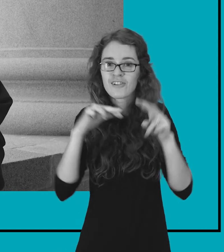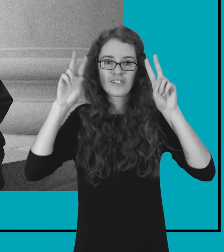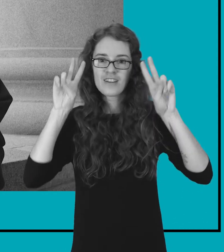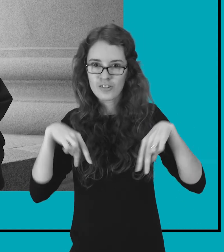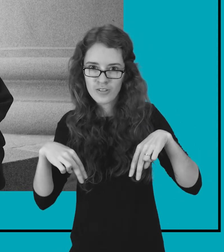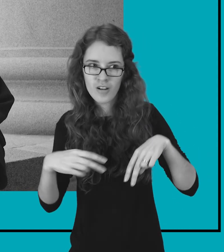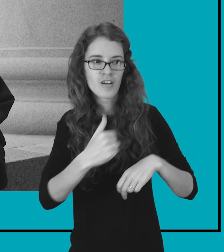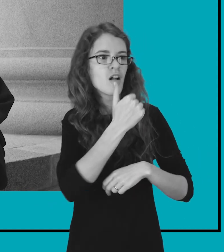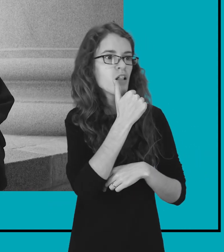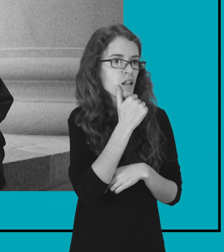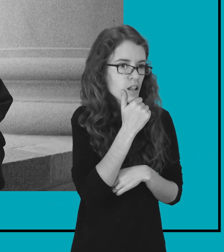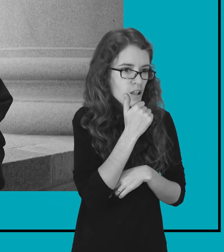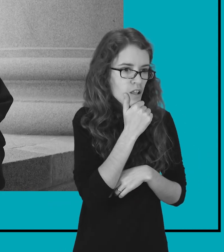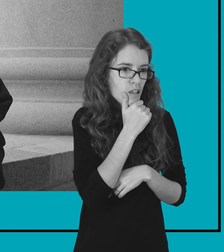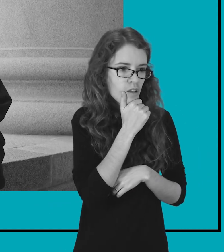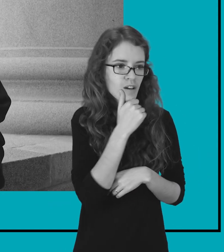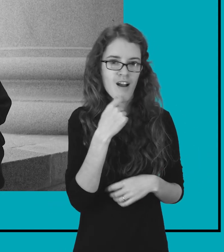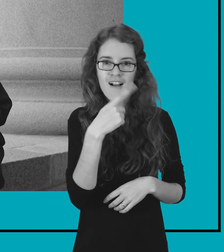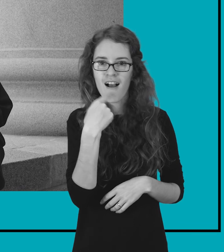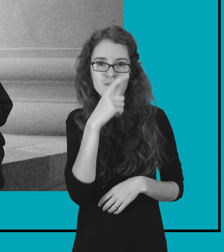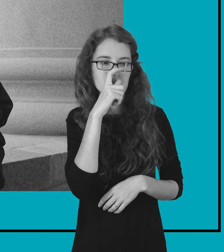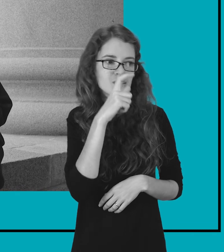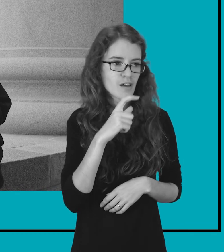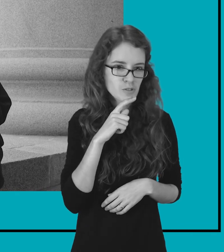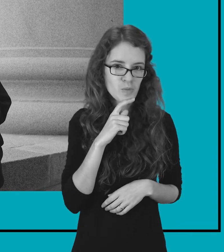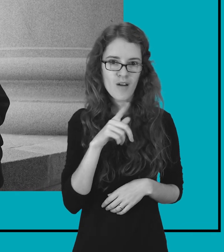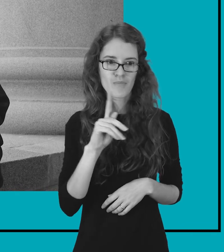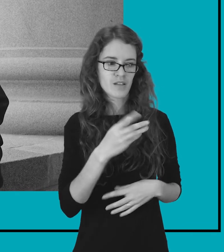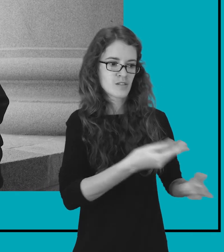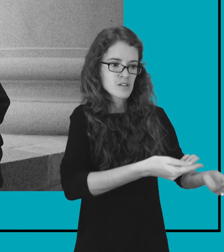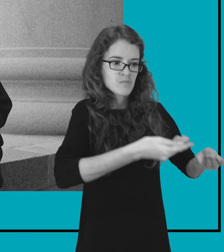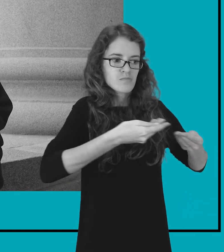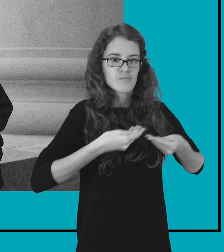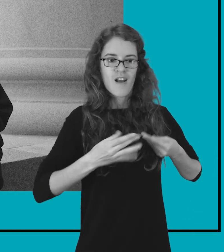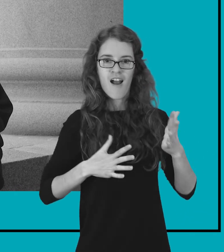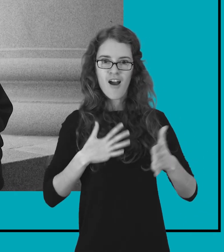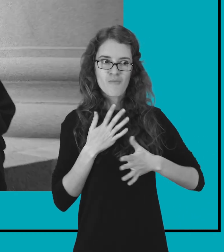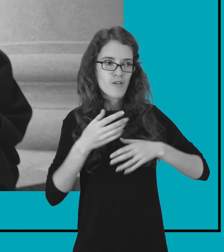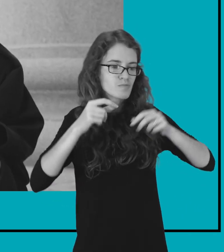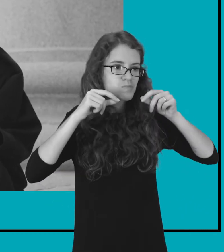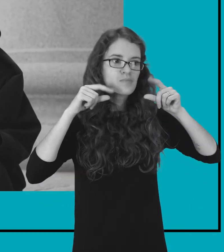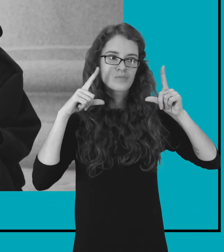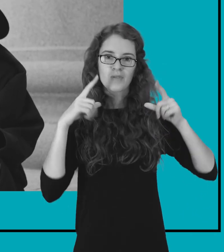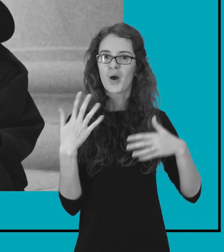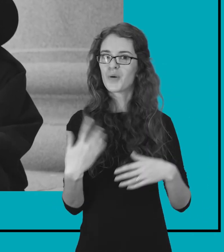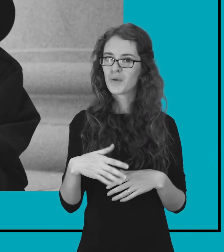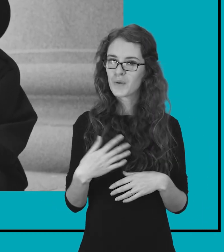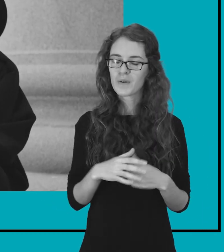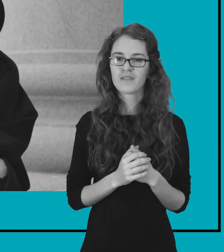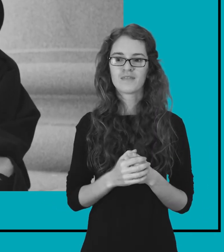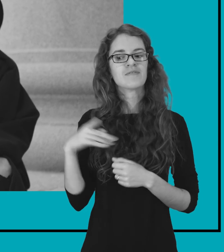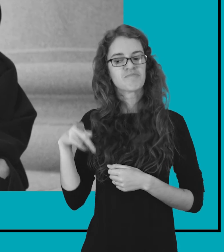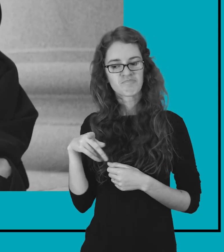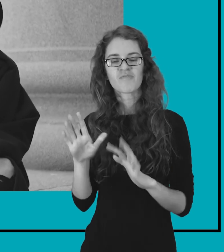nesugadintų mano susikurtos iliuzijos. Man padarė tokį didžiulį įspūdį, nors aš nieko nesupratau. Tai vat su knygom yra